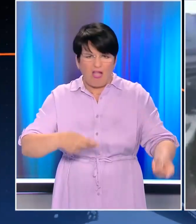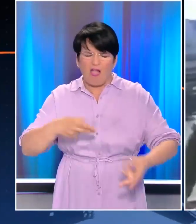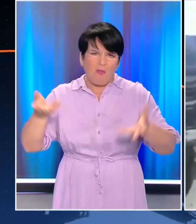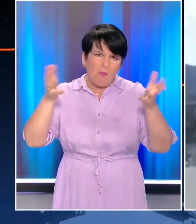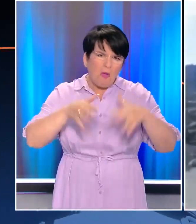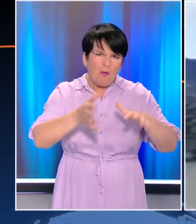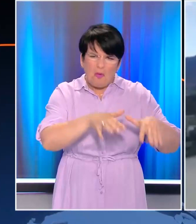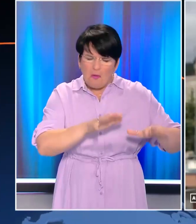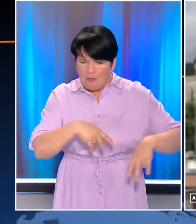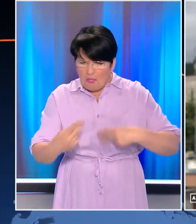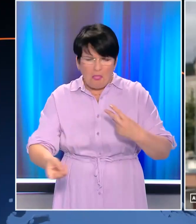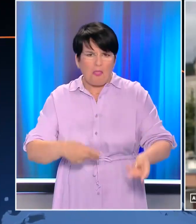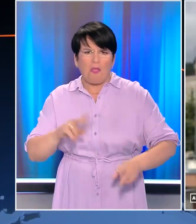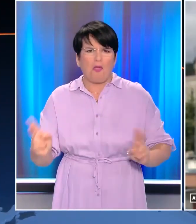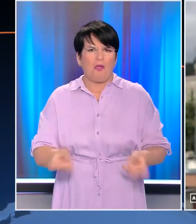ασταμάτητα κάτω από τα συνδέα.